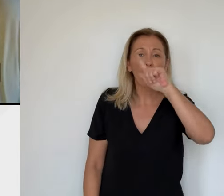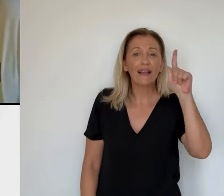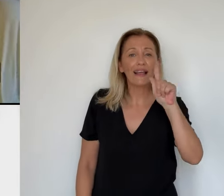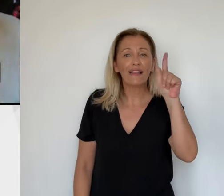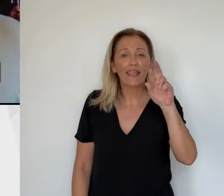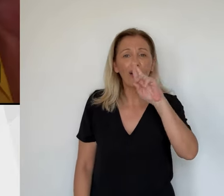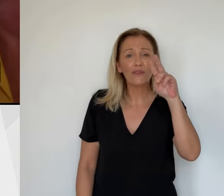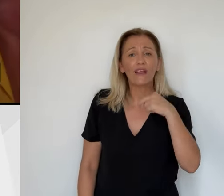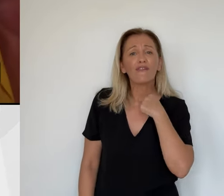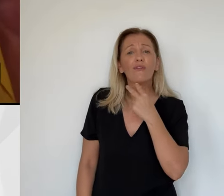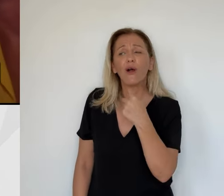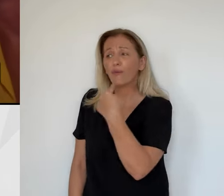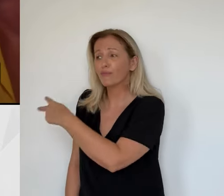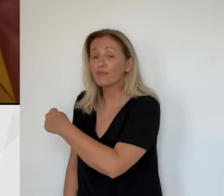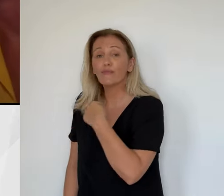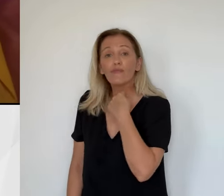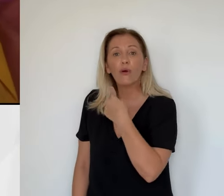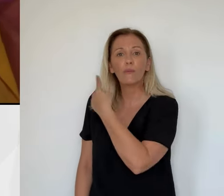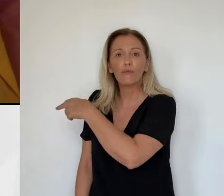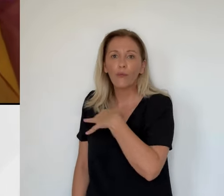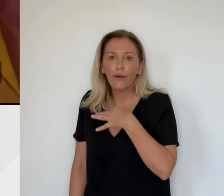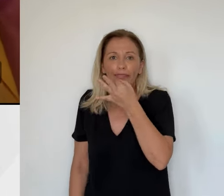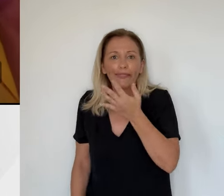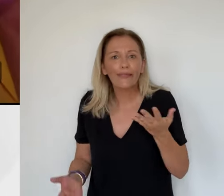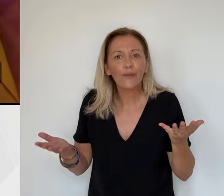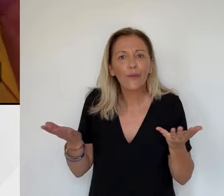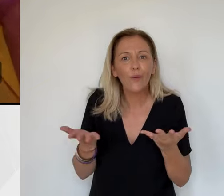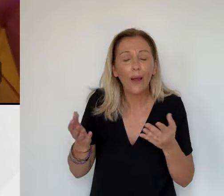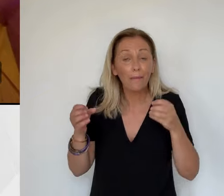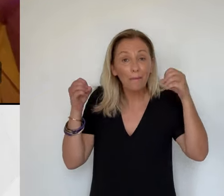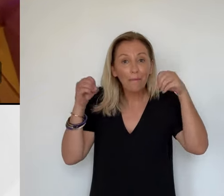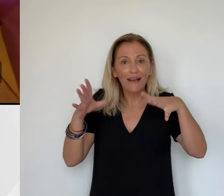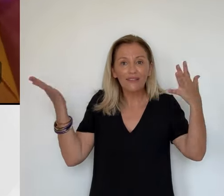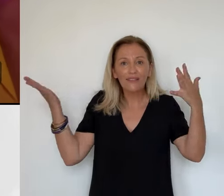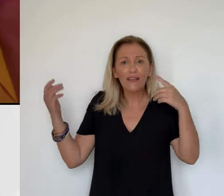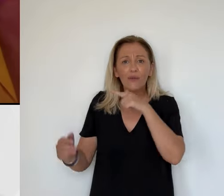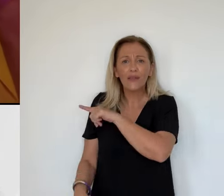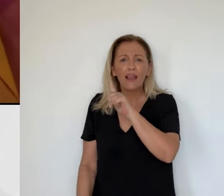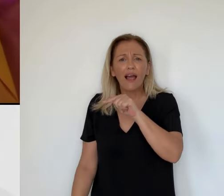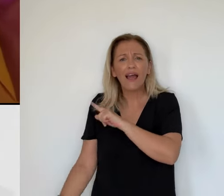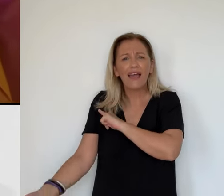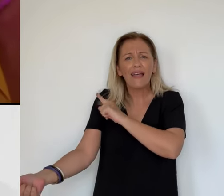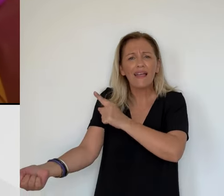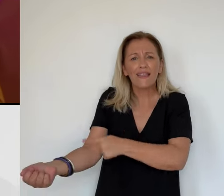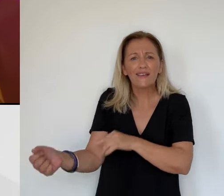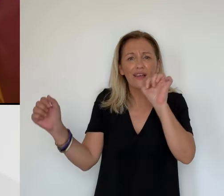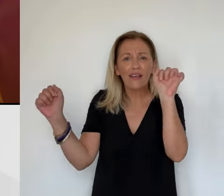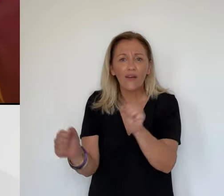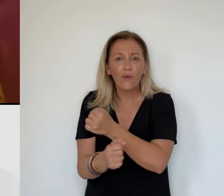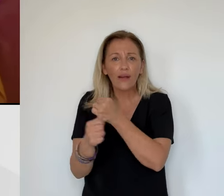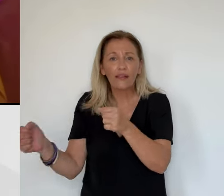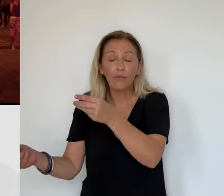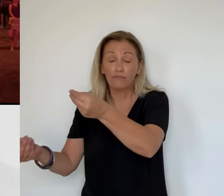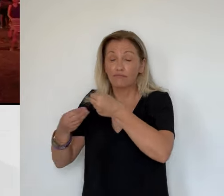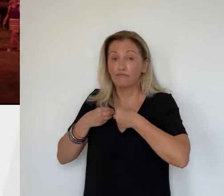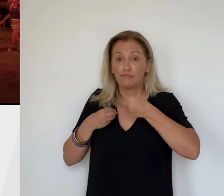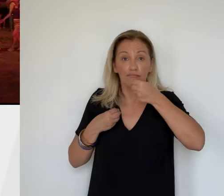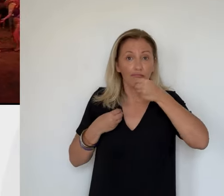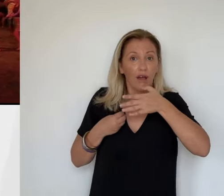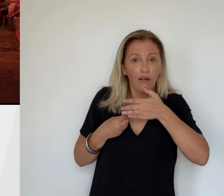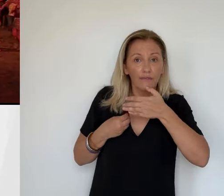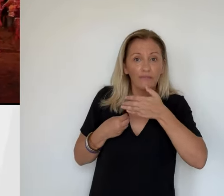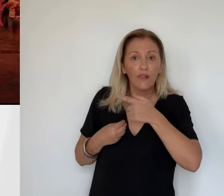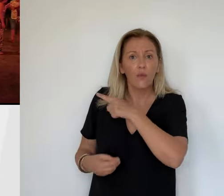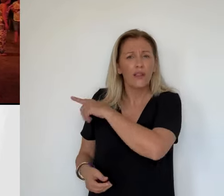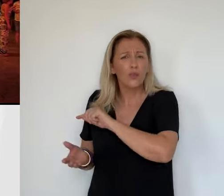C'est magique. Il a une énergie dedans. Il m'a épaté. Il a mis le feu. Il a mis le feu. C'était vraiment